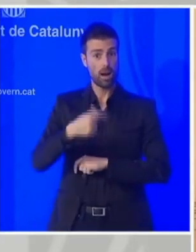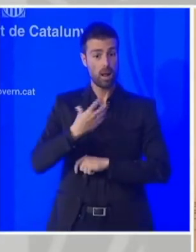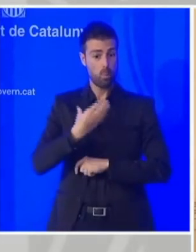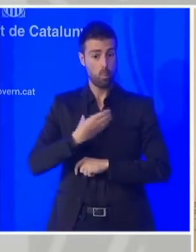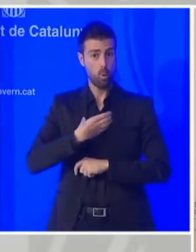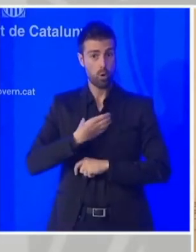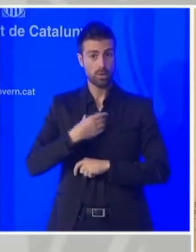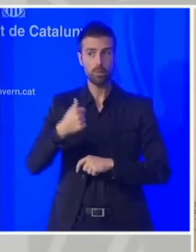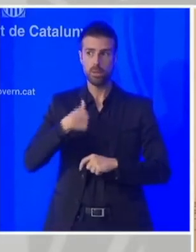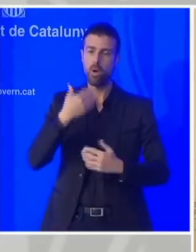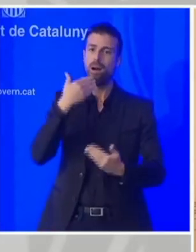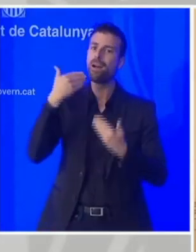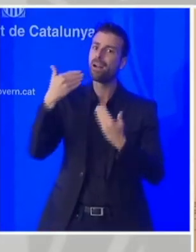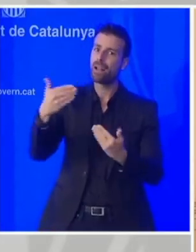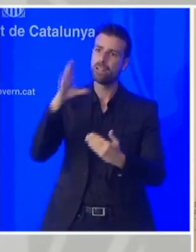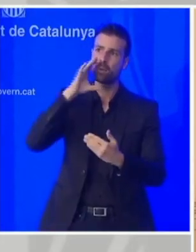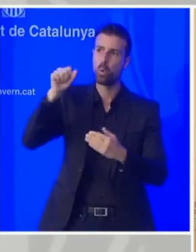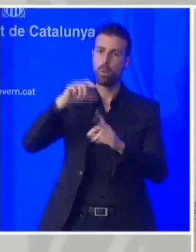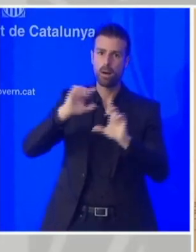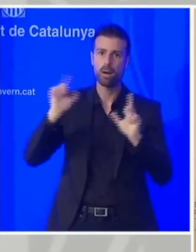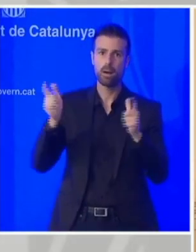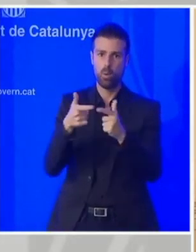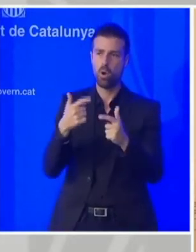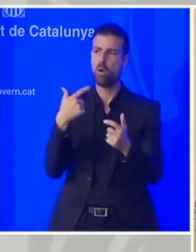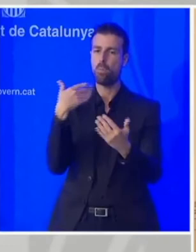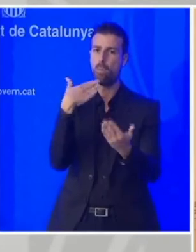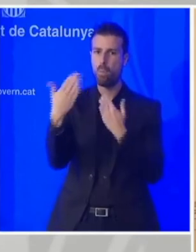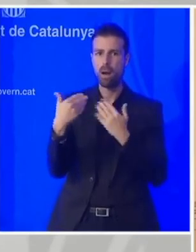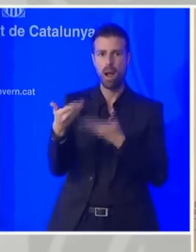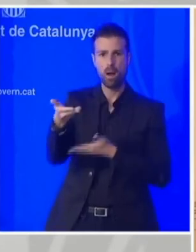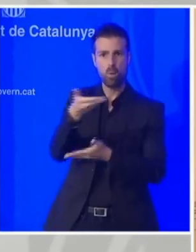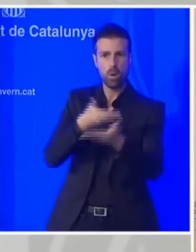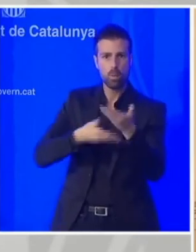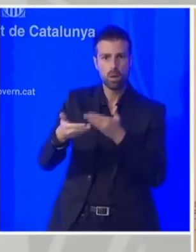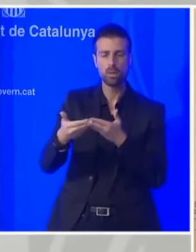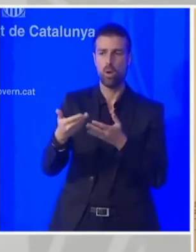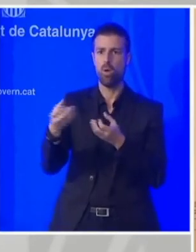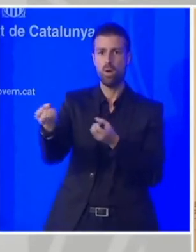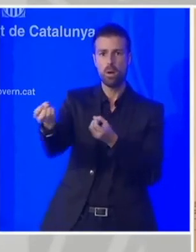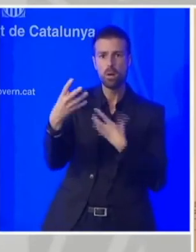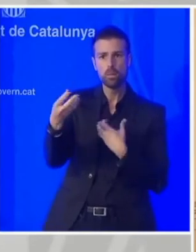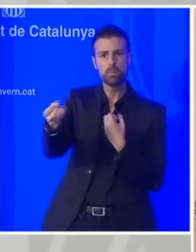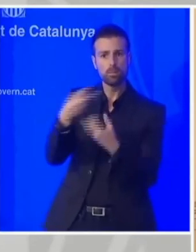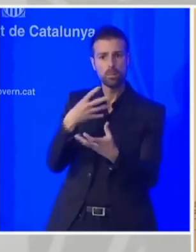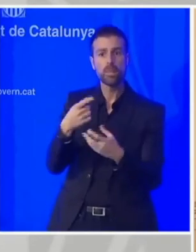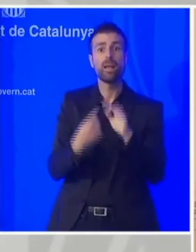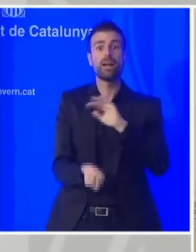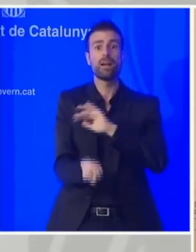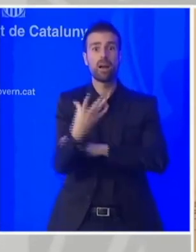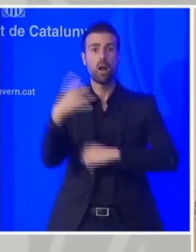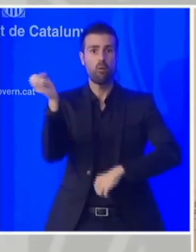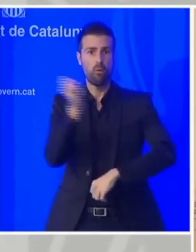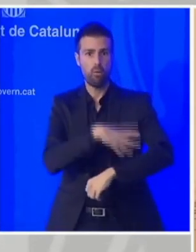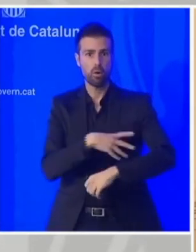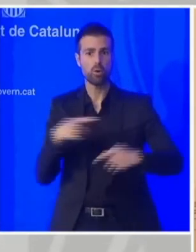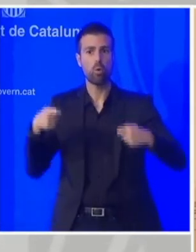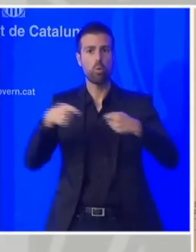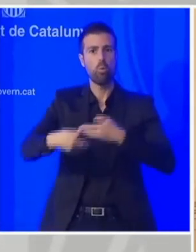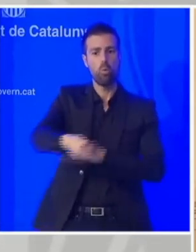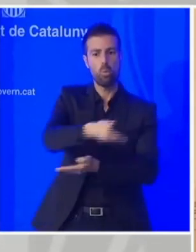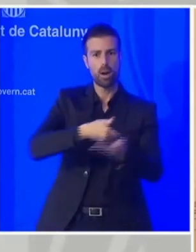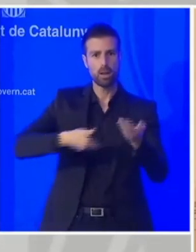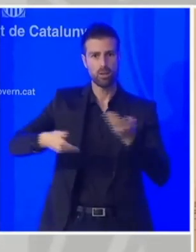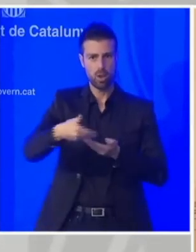agraïm aquest gest del govern, agraïm aquest gest de ficar un fons de cooperació local extraordinari damunt la taula,